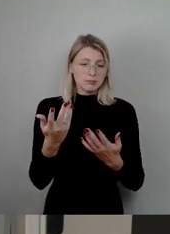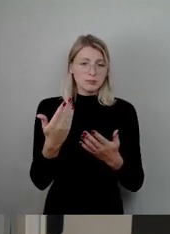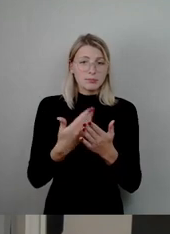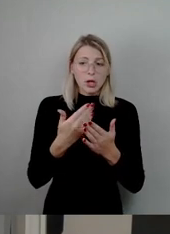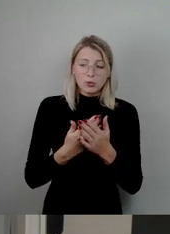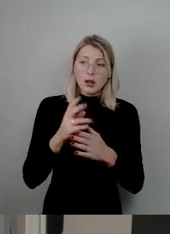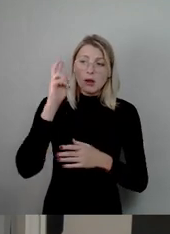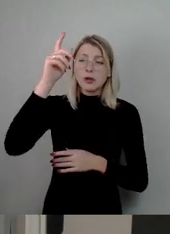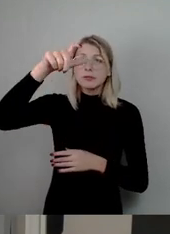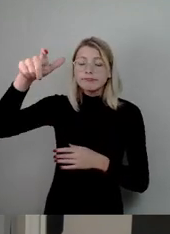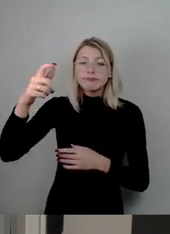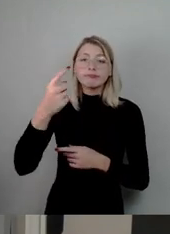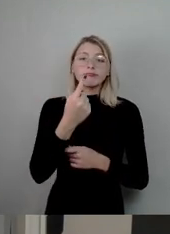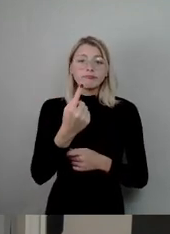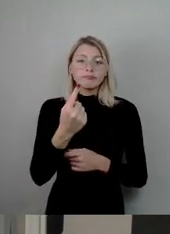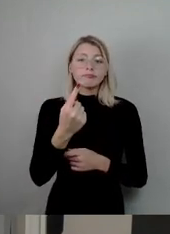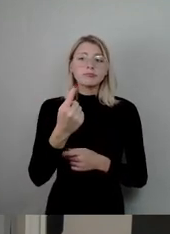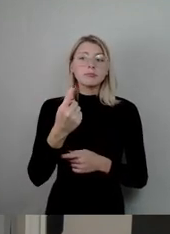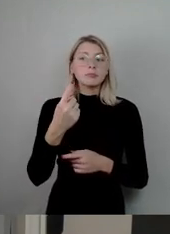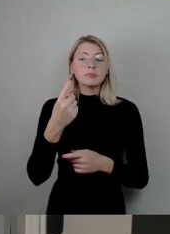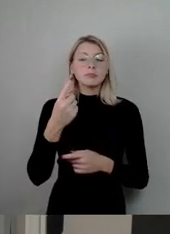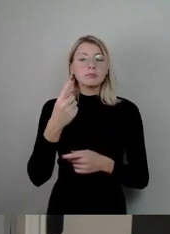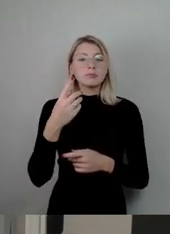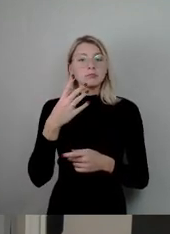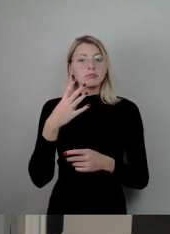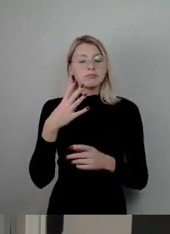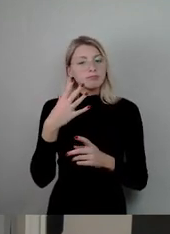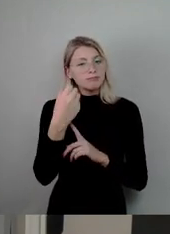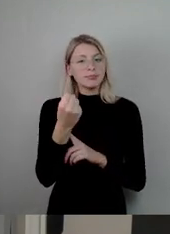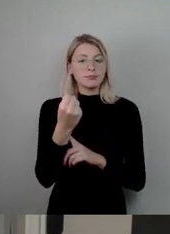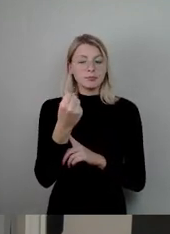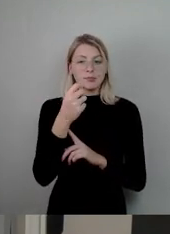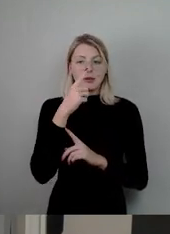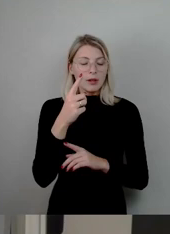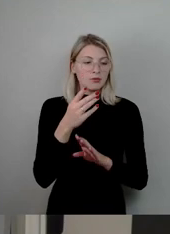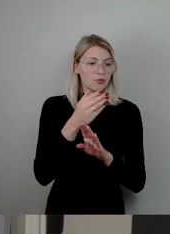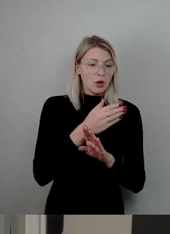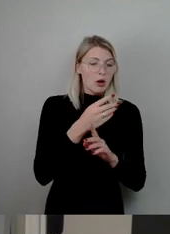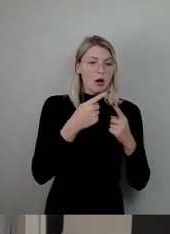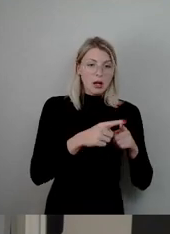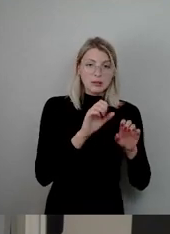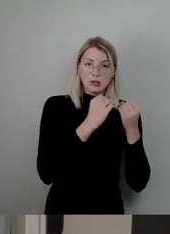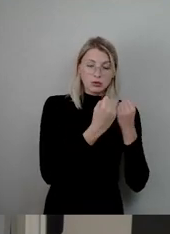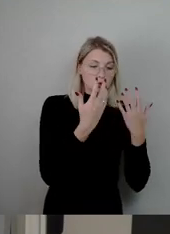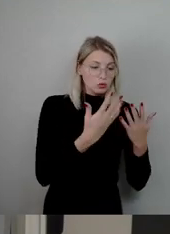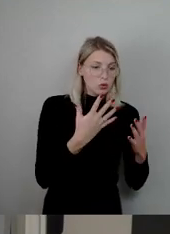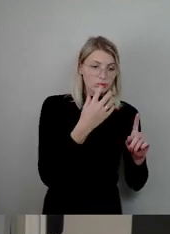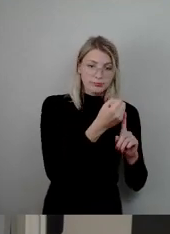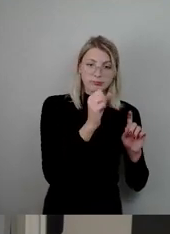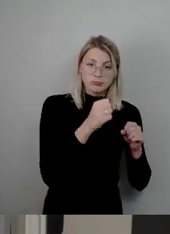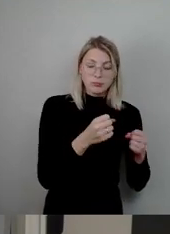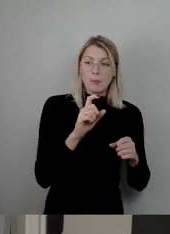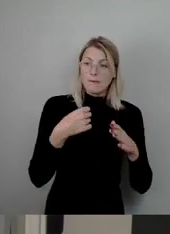zu erreichen, die man sonst kaum erreichen würde und die kaum den Weg in eine Bildungseinrichtung finden.